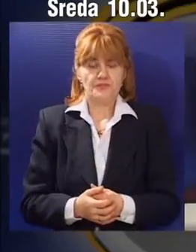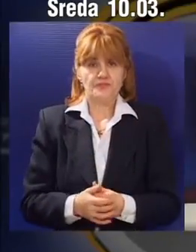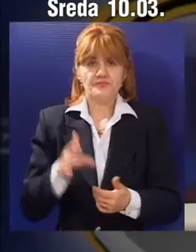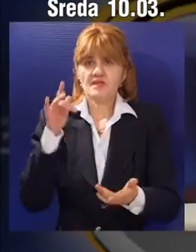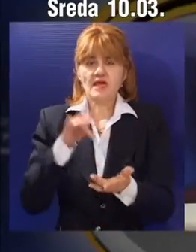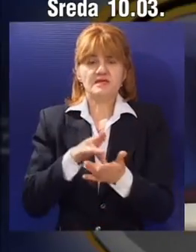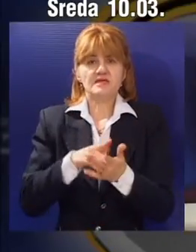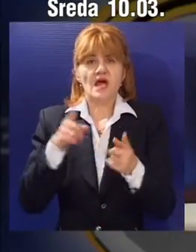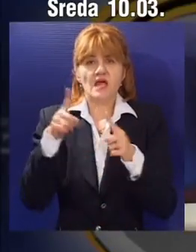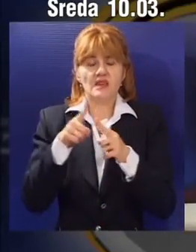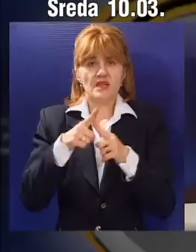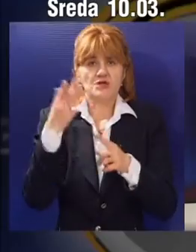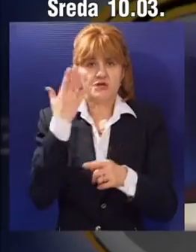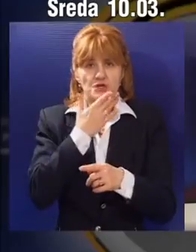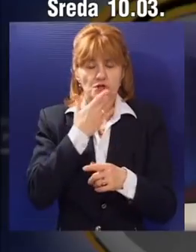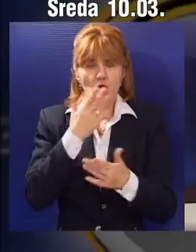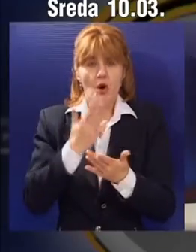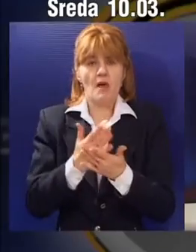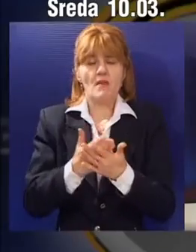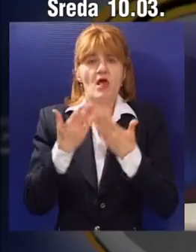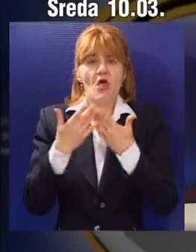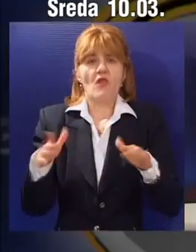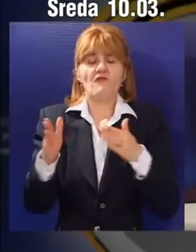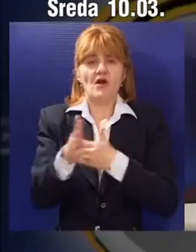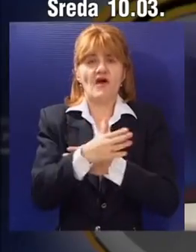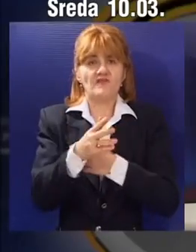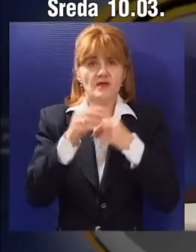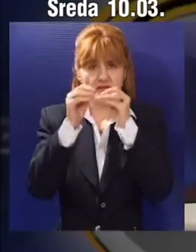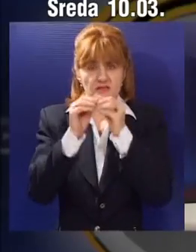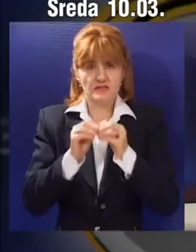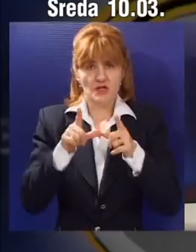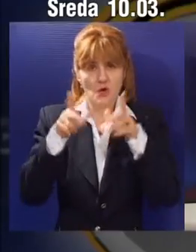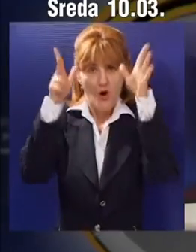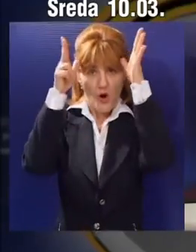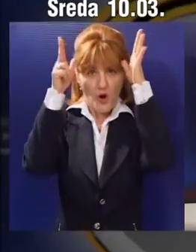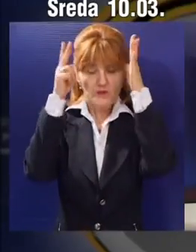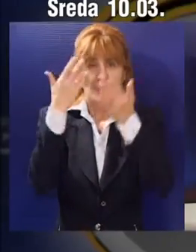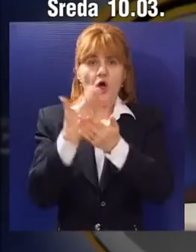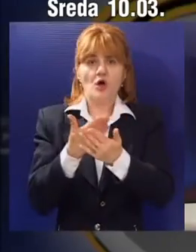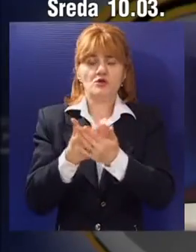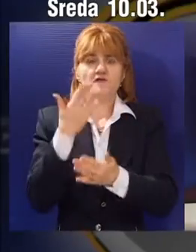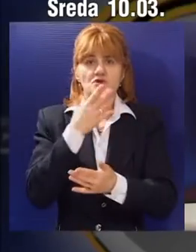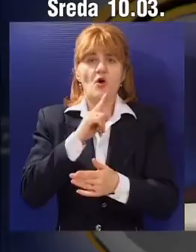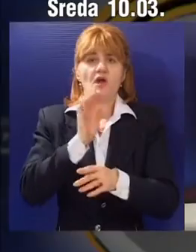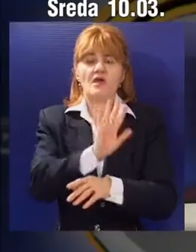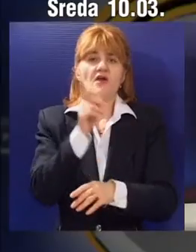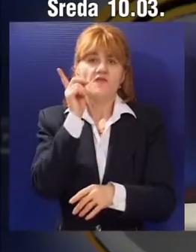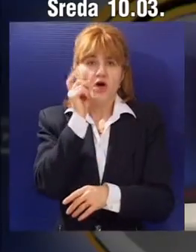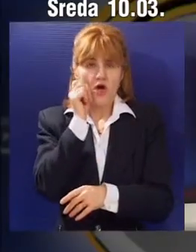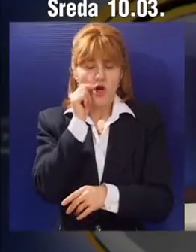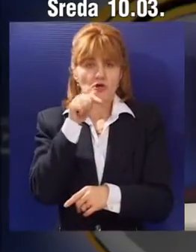Srednja tehnička škola organizovala je dan Otvorena vrata za učenike osmih razreda osnovnih škola i njihove roditelje.